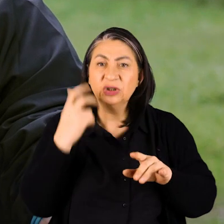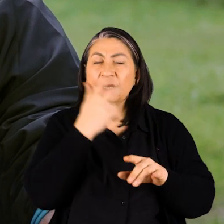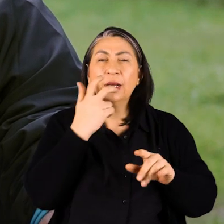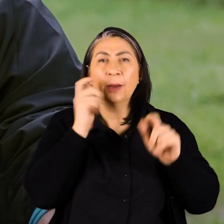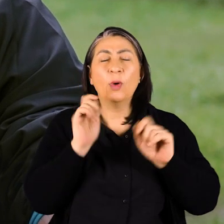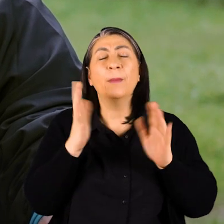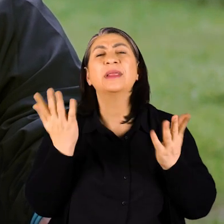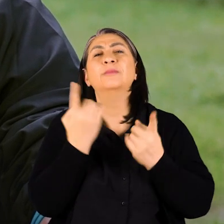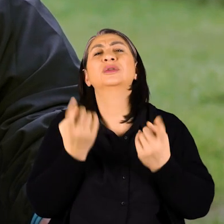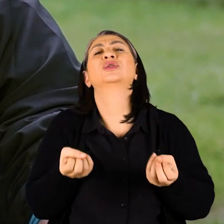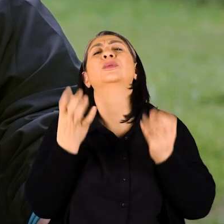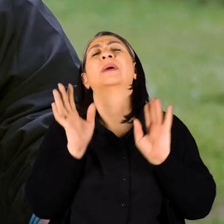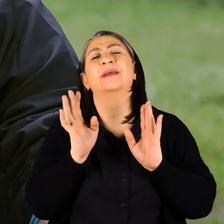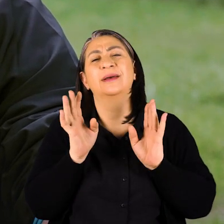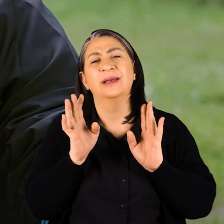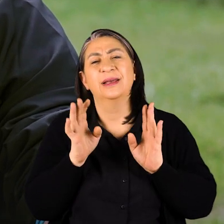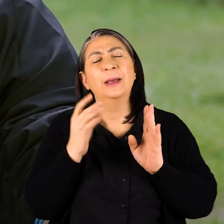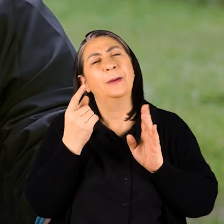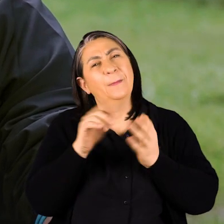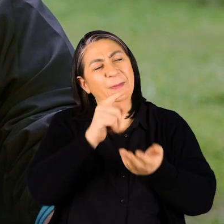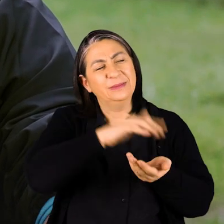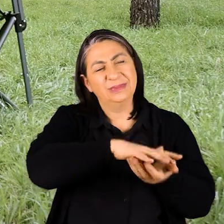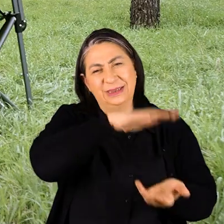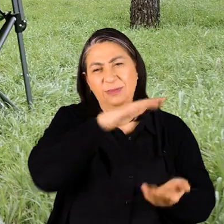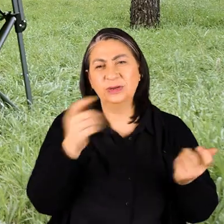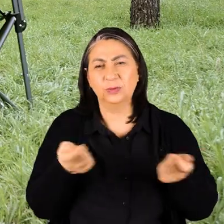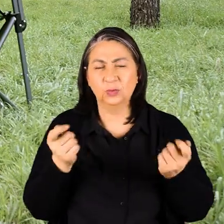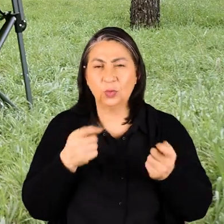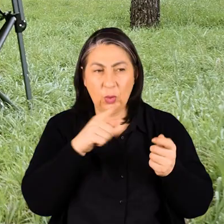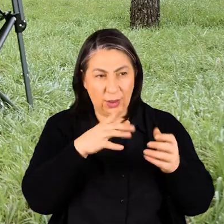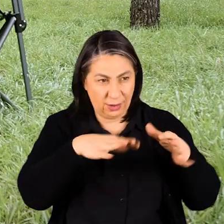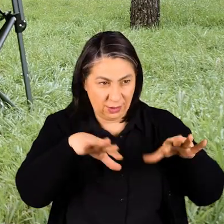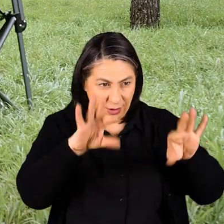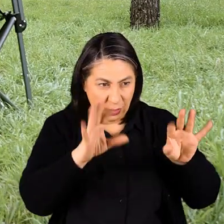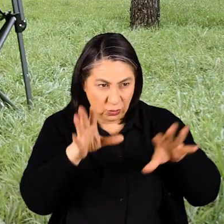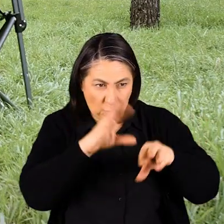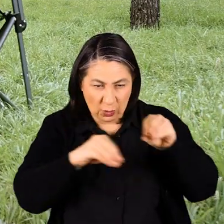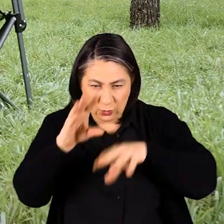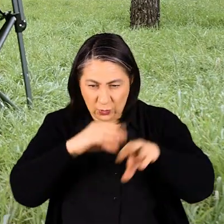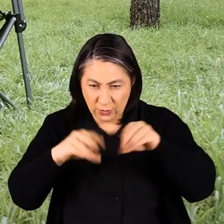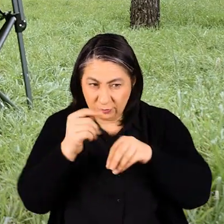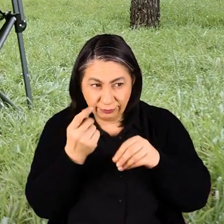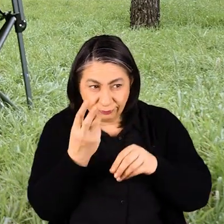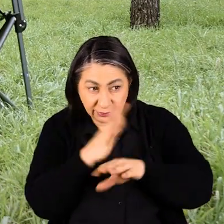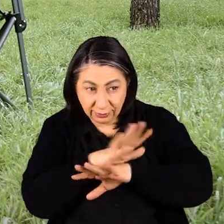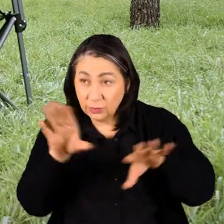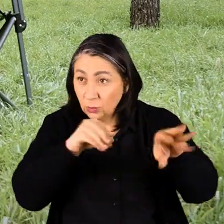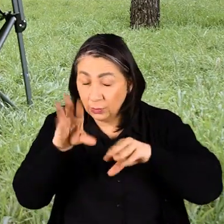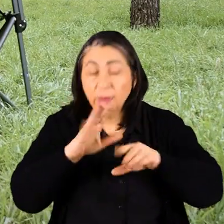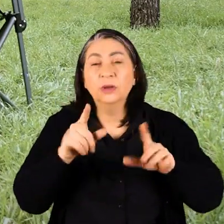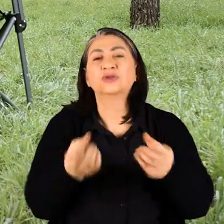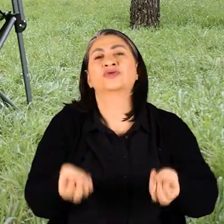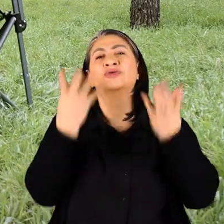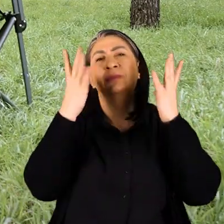yapıyorum ama daha henüz bir şey çıkarmadık Böyle biriktiriyoruz biraz Onları böyle bir toparlayıp belli bir sayıya getirdikten sonra onları